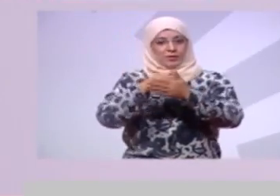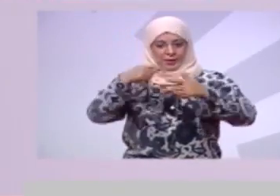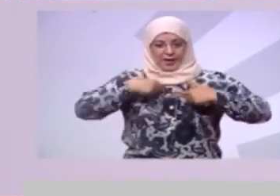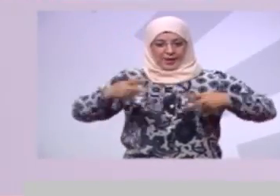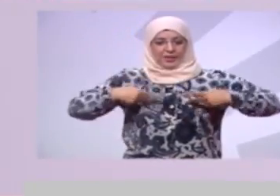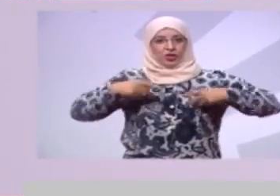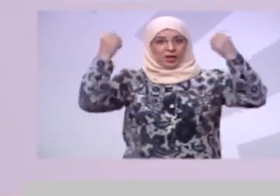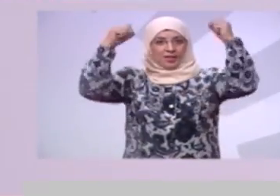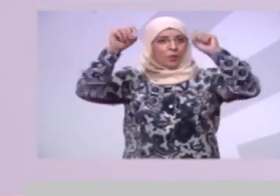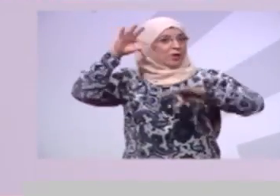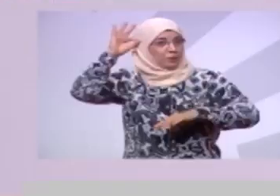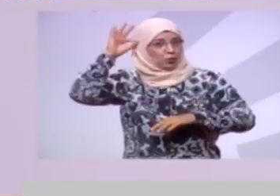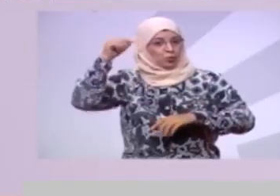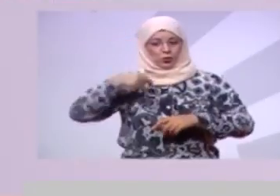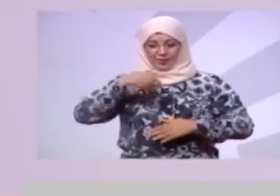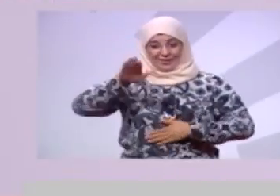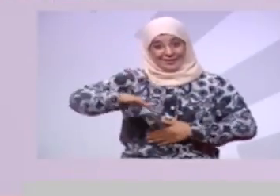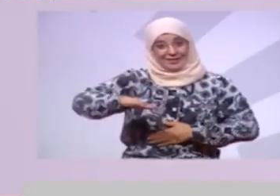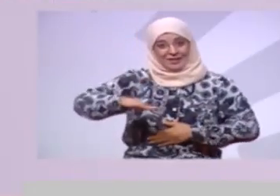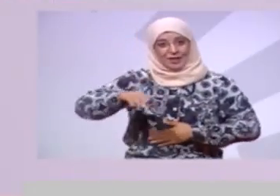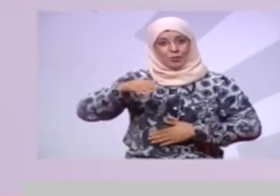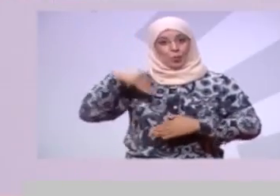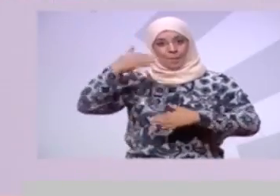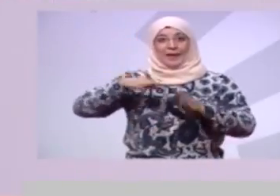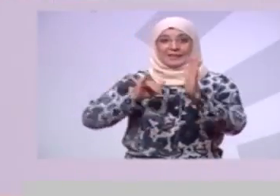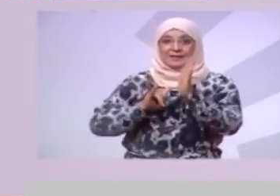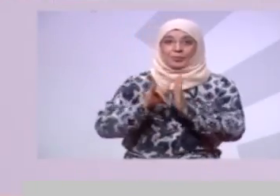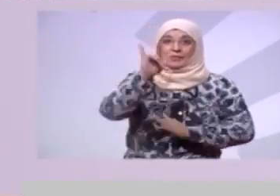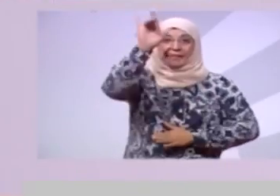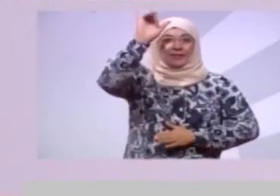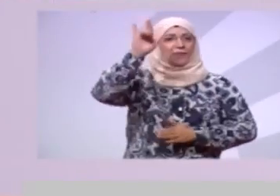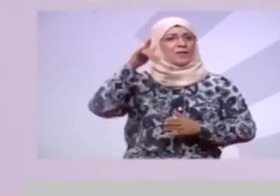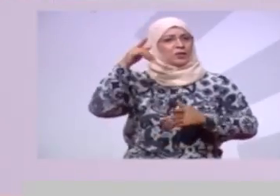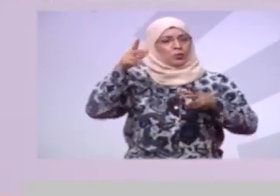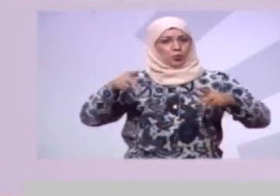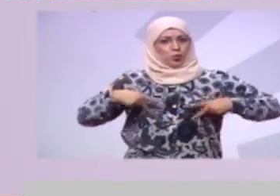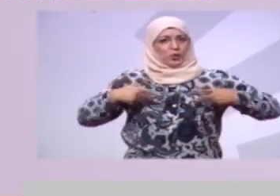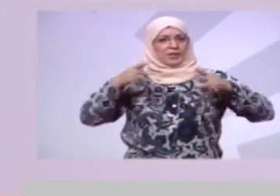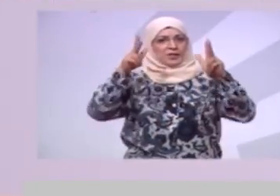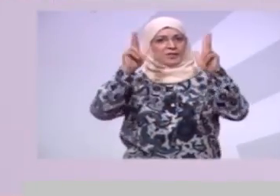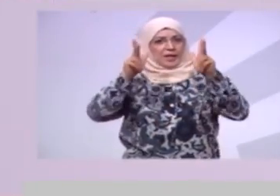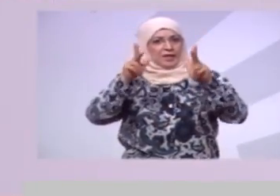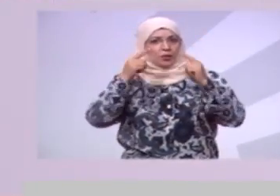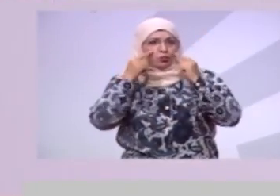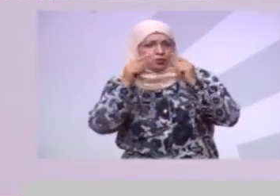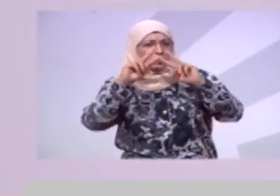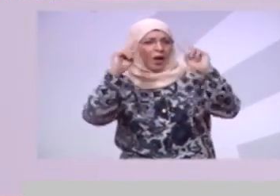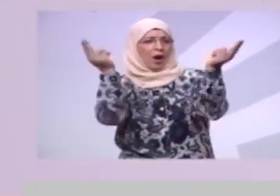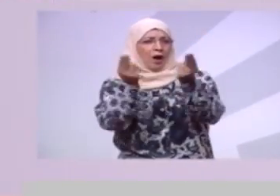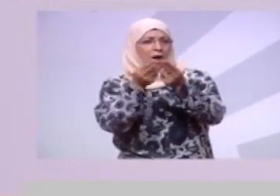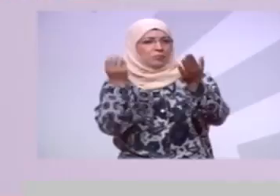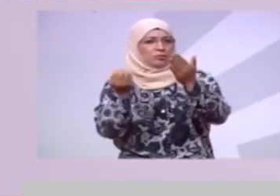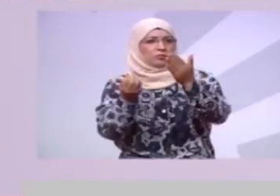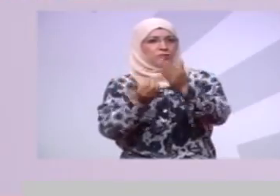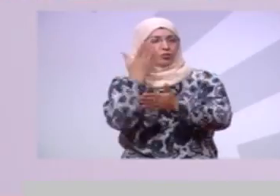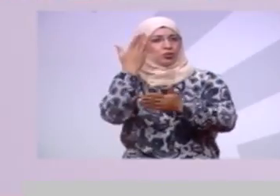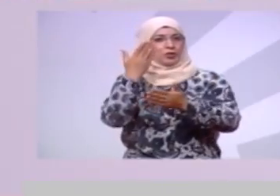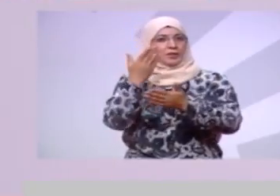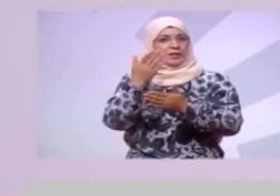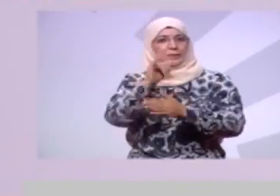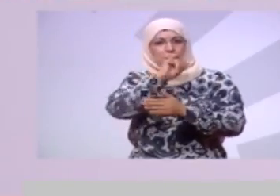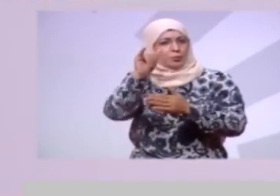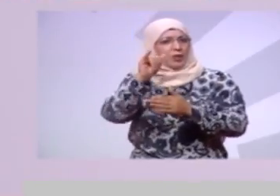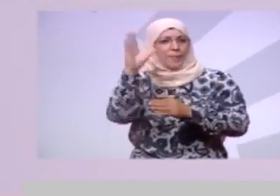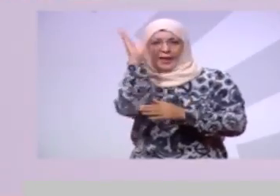تلميذ سفرت وعاشت في كندا وشفت عالم جديد ونظرة أخرى للدنيا من غير ما نبعد على تونس